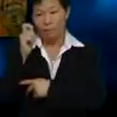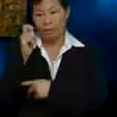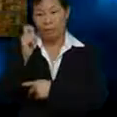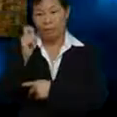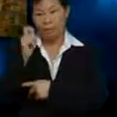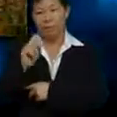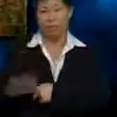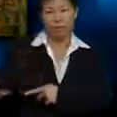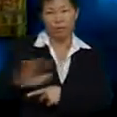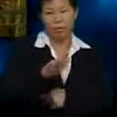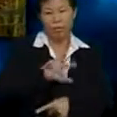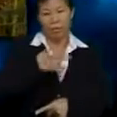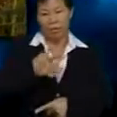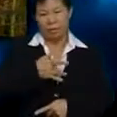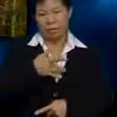Dia orang rasa